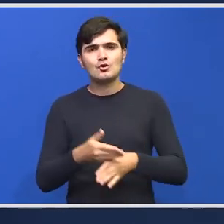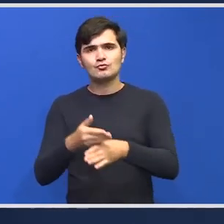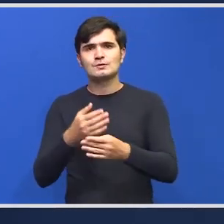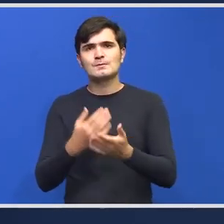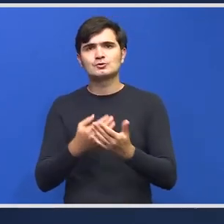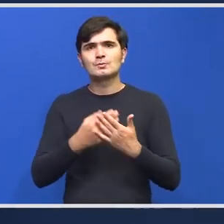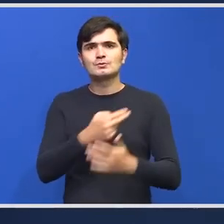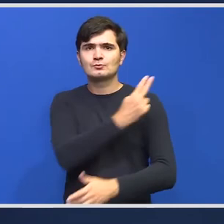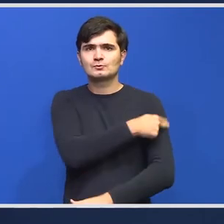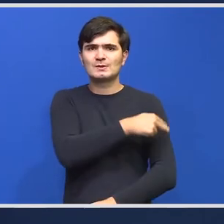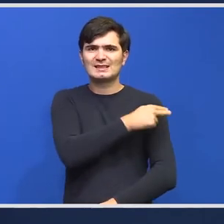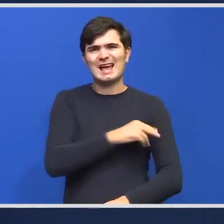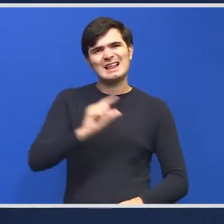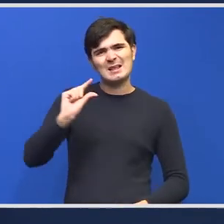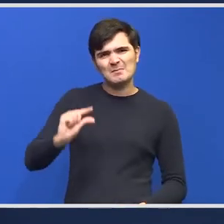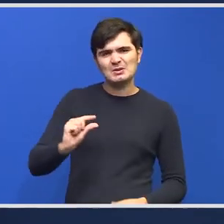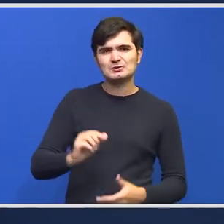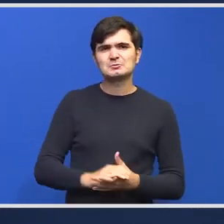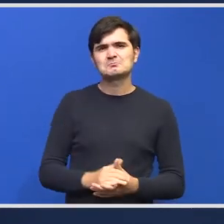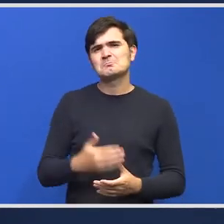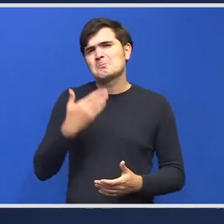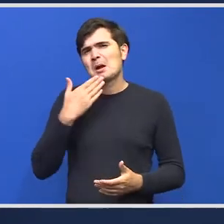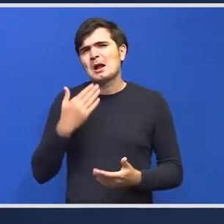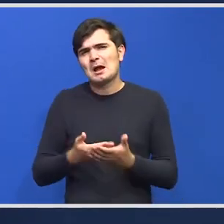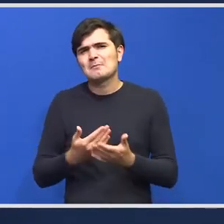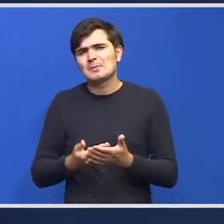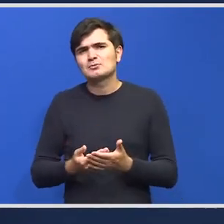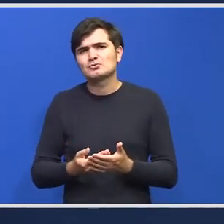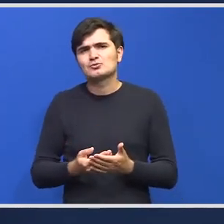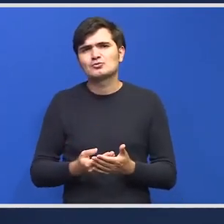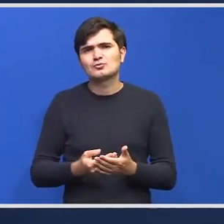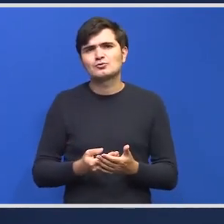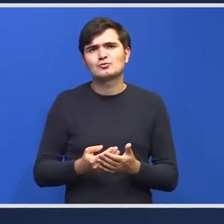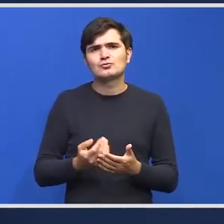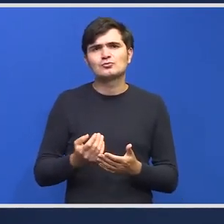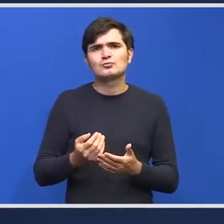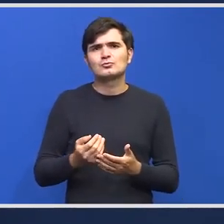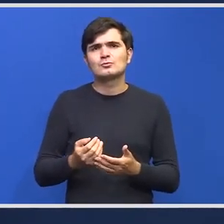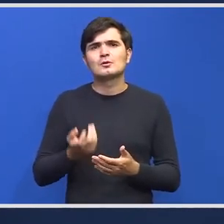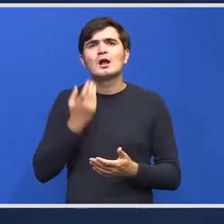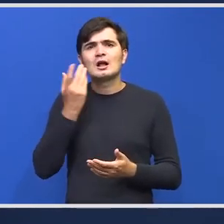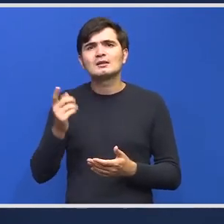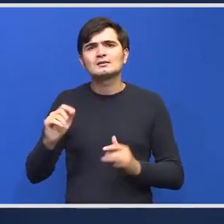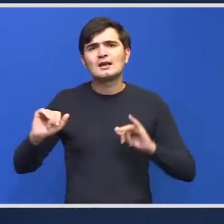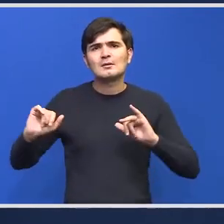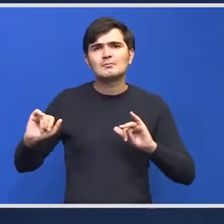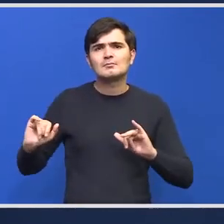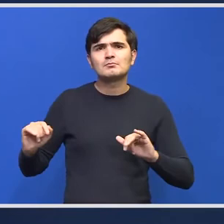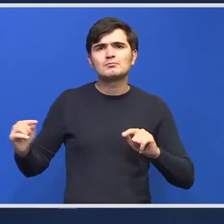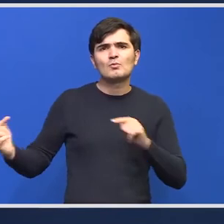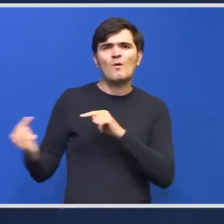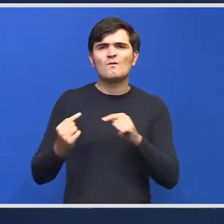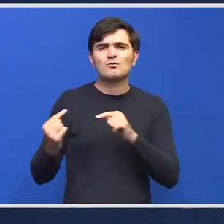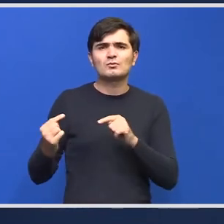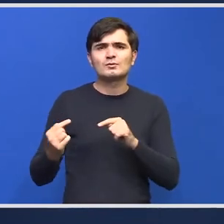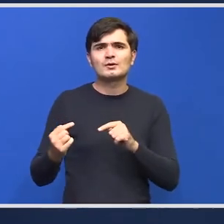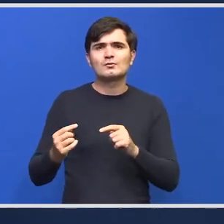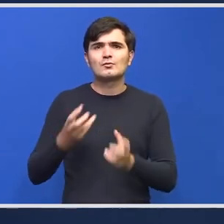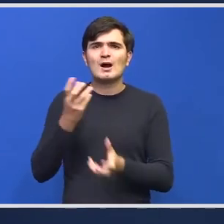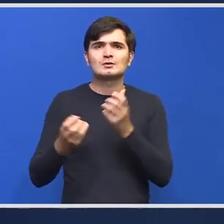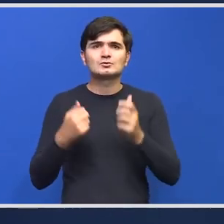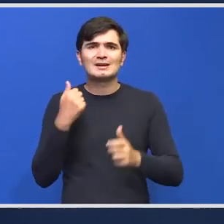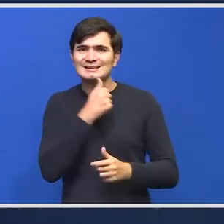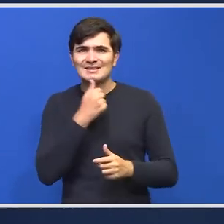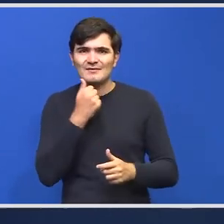spitalele mici măcar pentru partea atunci când se confruntă cu cazuri de arsură severă pentru partea pe care